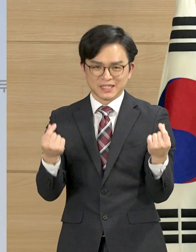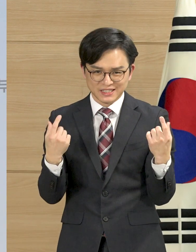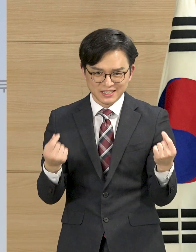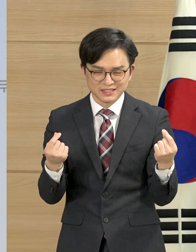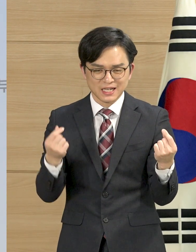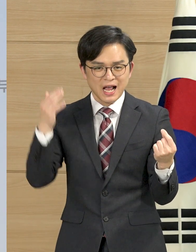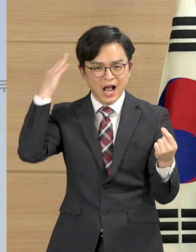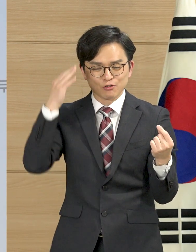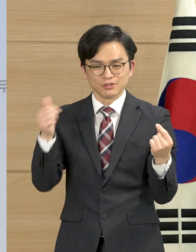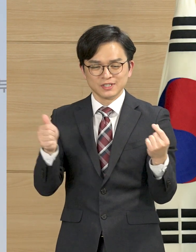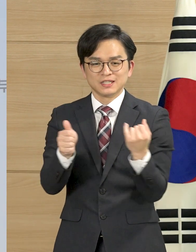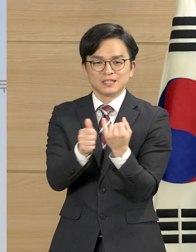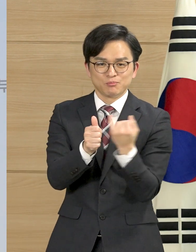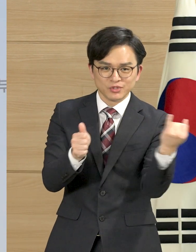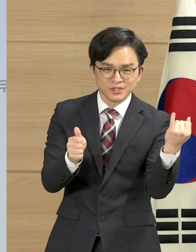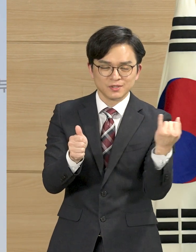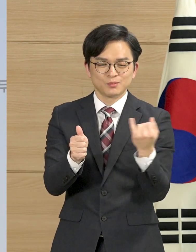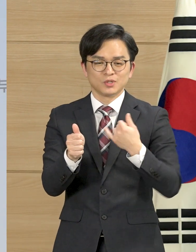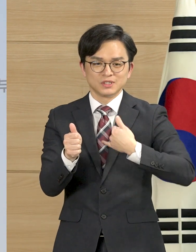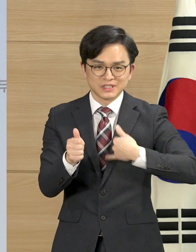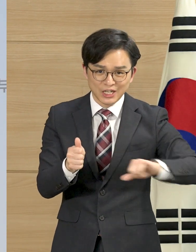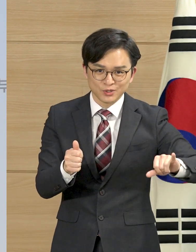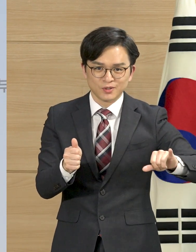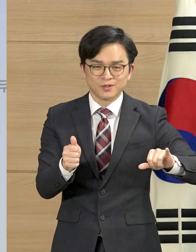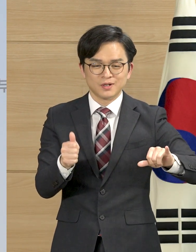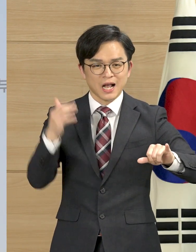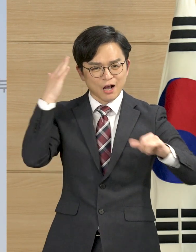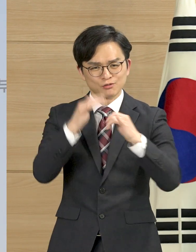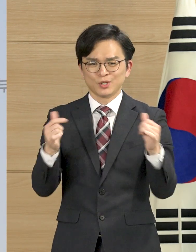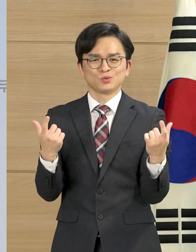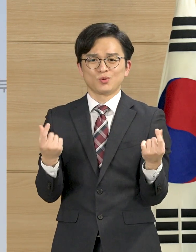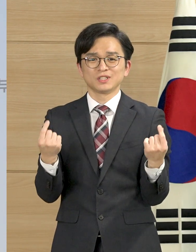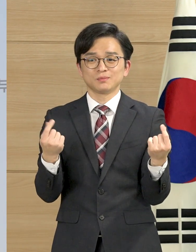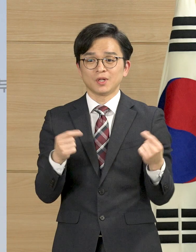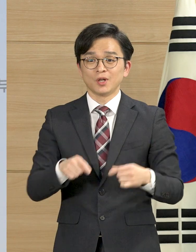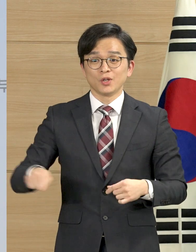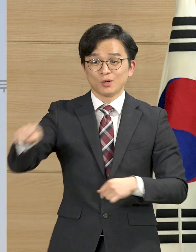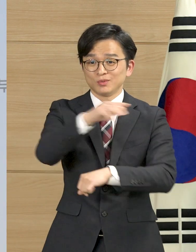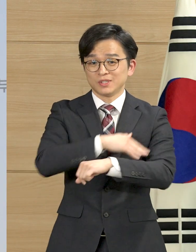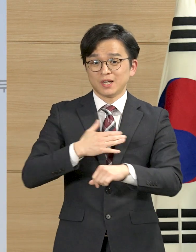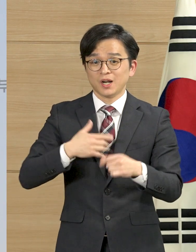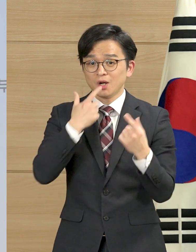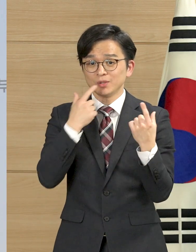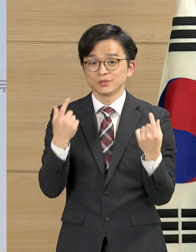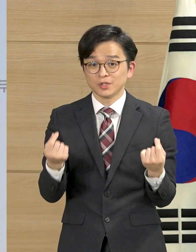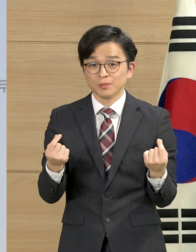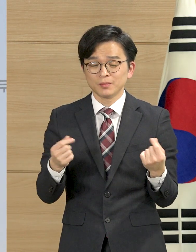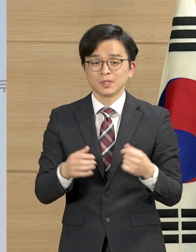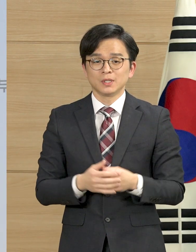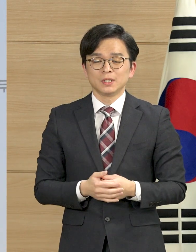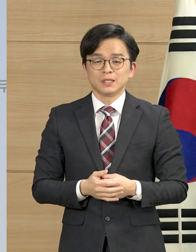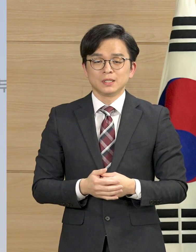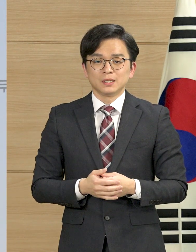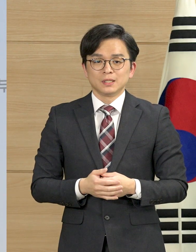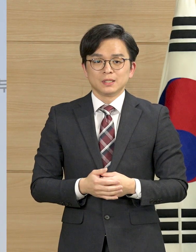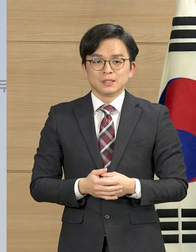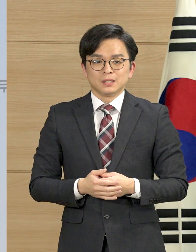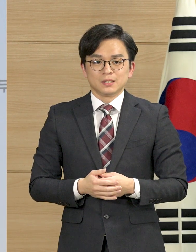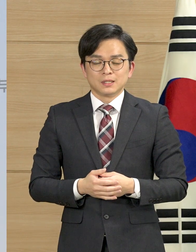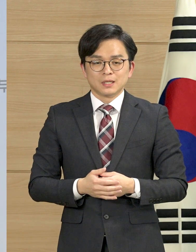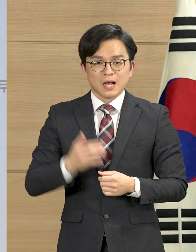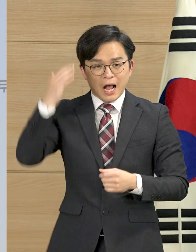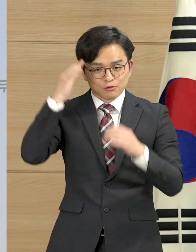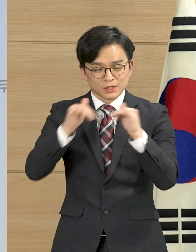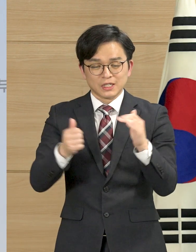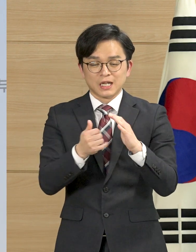아내, 남편이자 아들, 딸들입니다. 여러 뉴스를 통해 익히 아시겠지만 이번에 이송되는 우리